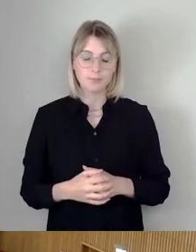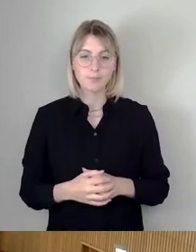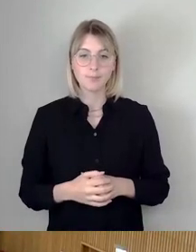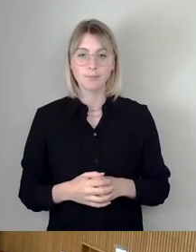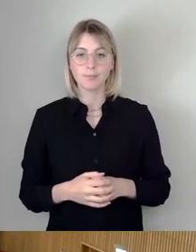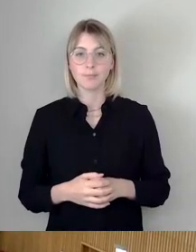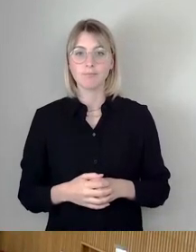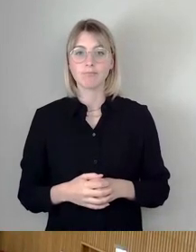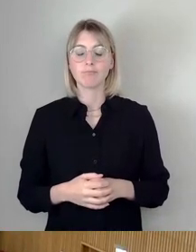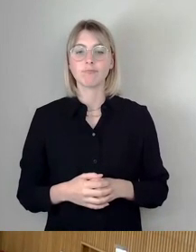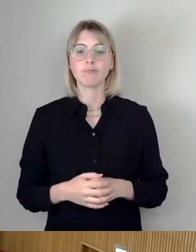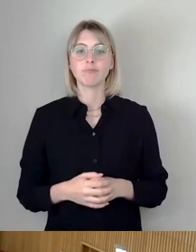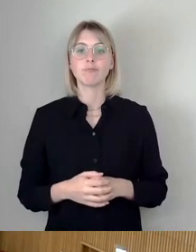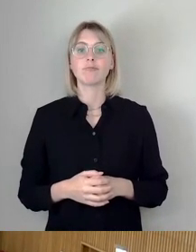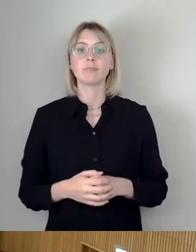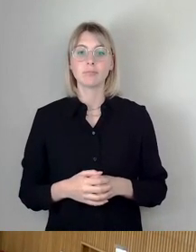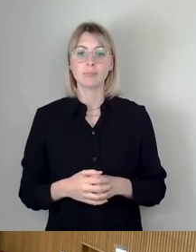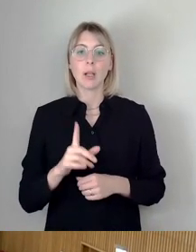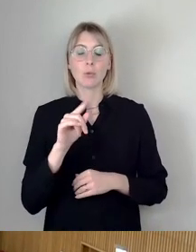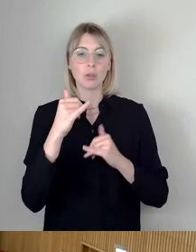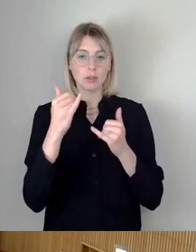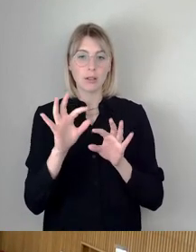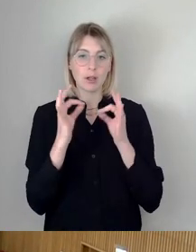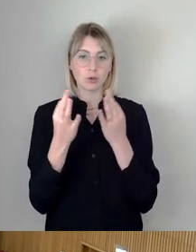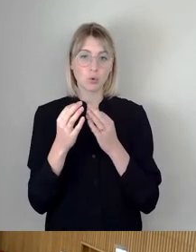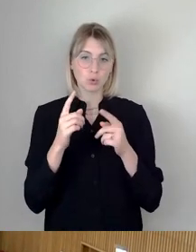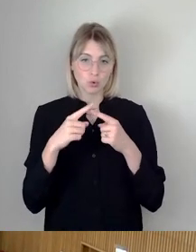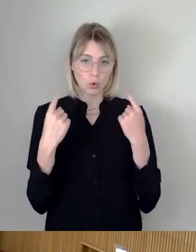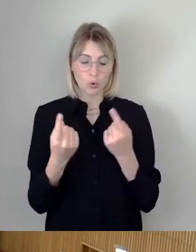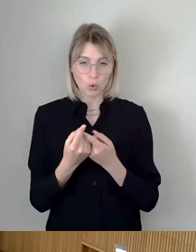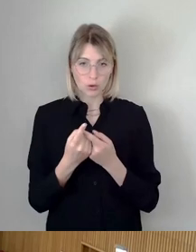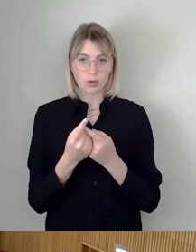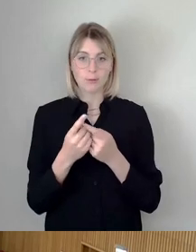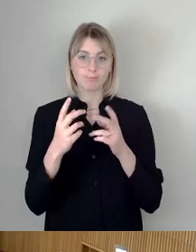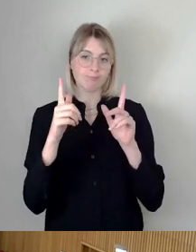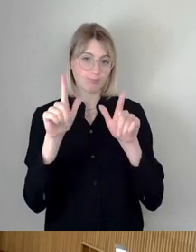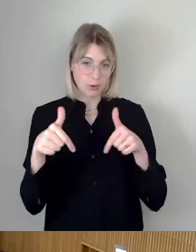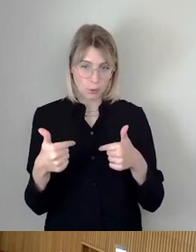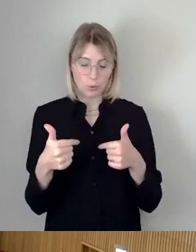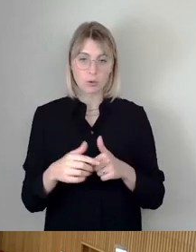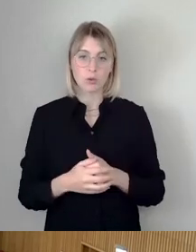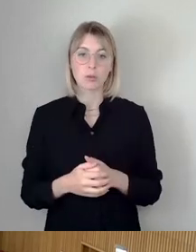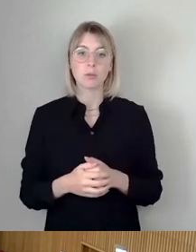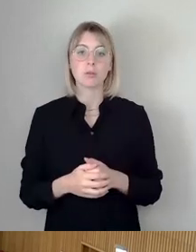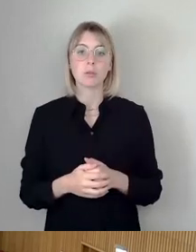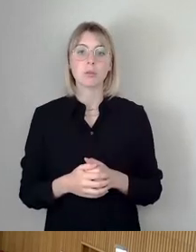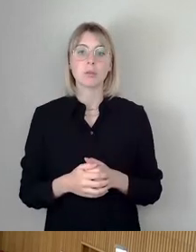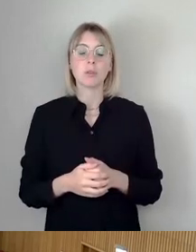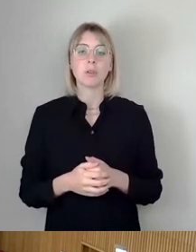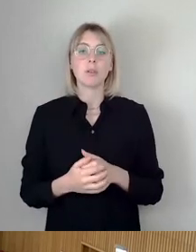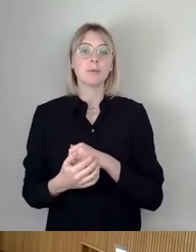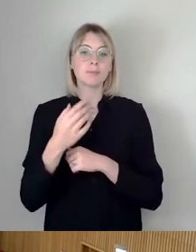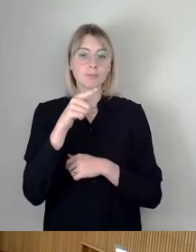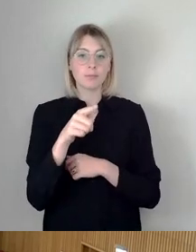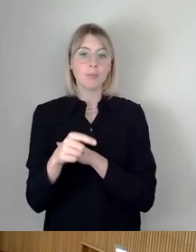So, und dann mitsteigen wir ein in die Fraktionsrunde, da mehrere Redner hier gemeldet sind. Fraktion Die Linke würde beginnen, wird das Wort gewünscht.